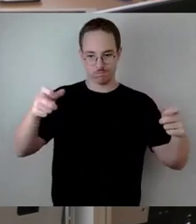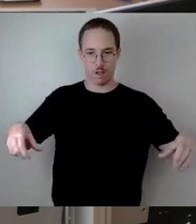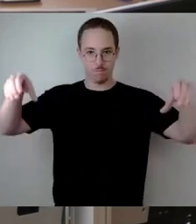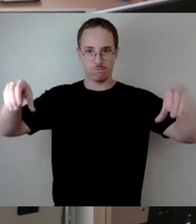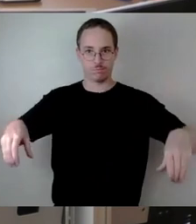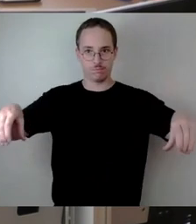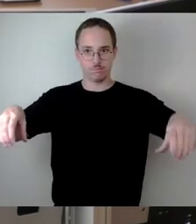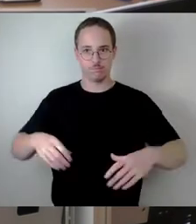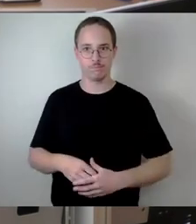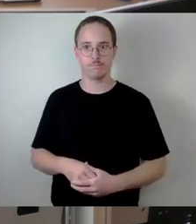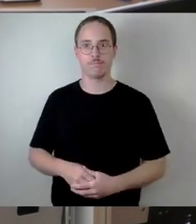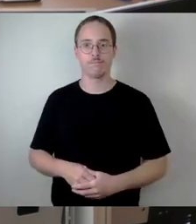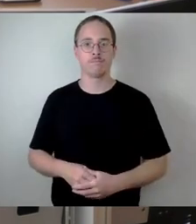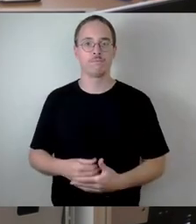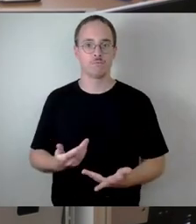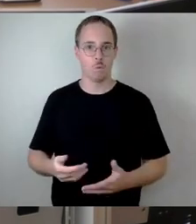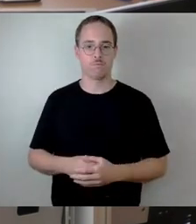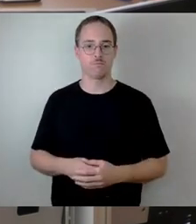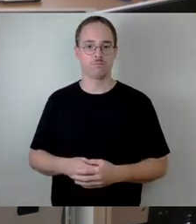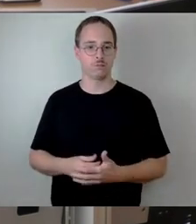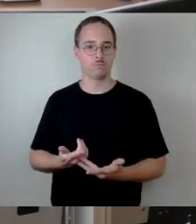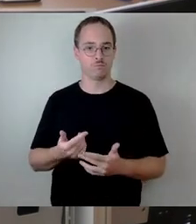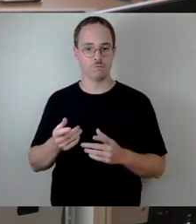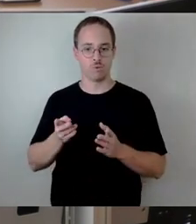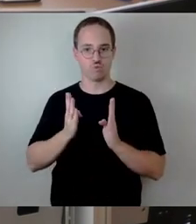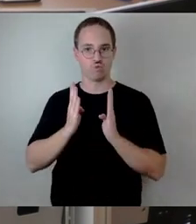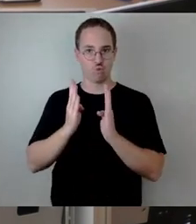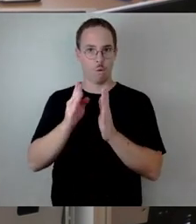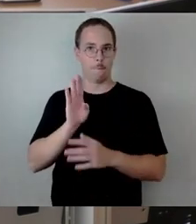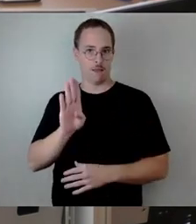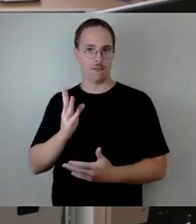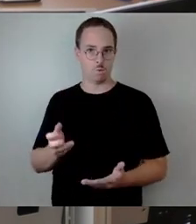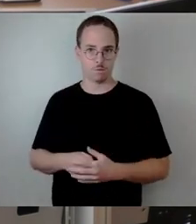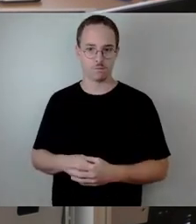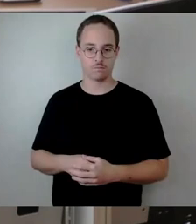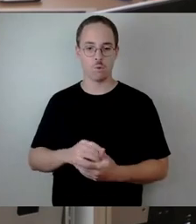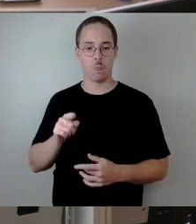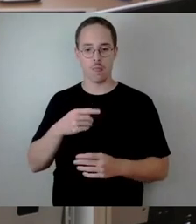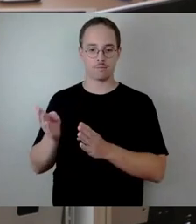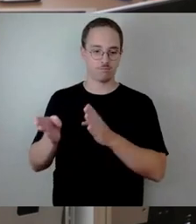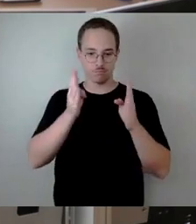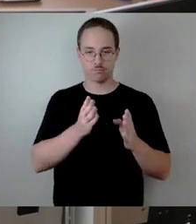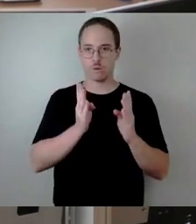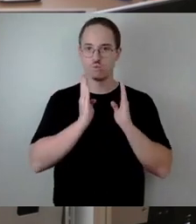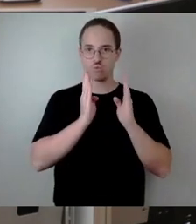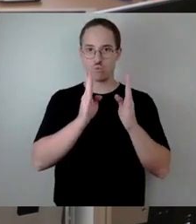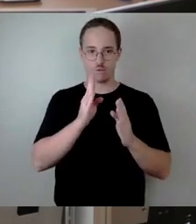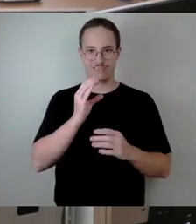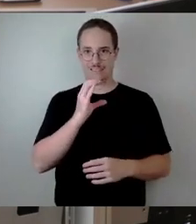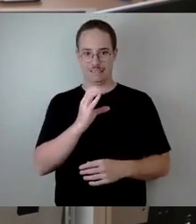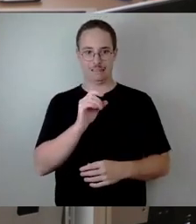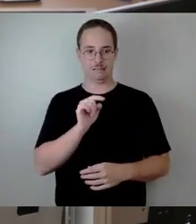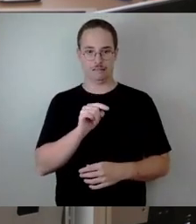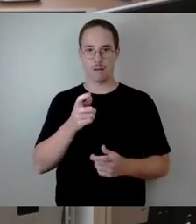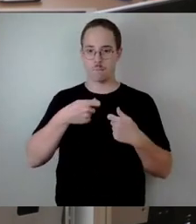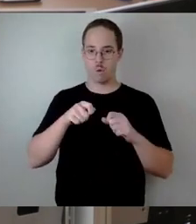mit dem Zug C starten, weil wir logistisch für die Baumaschinen, die arbeiten dann auch vom Zug B aus.